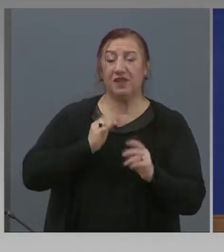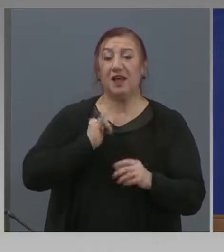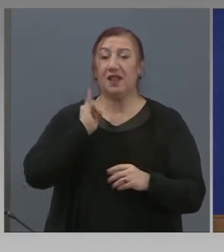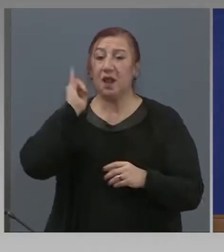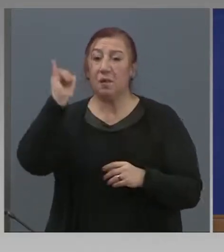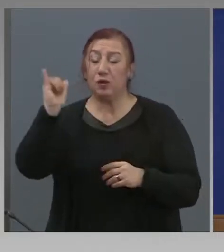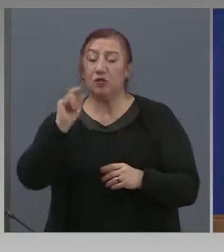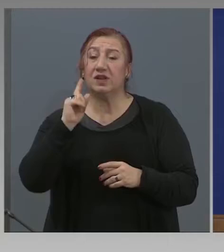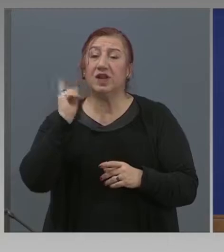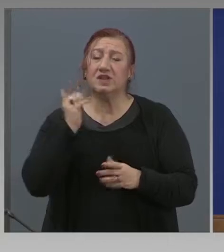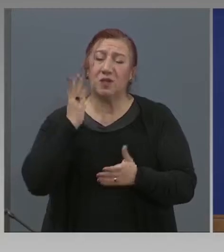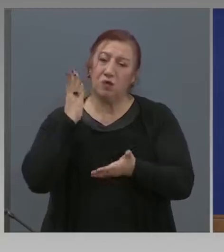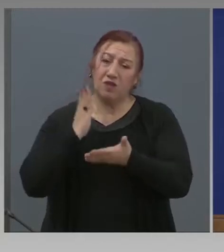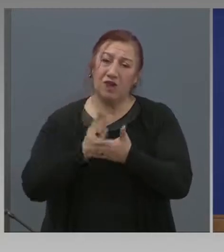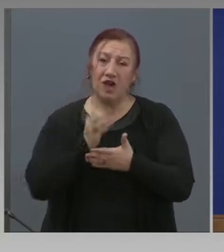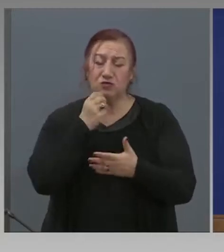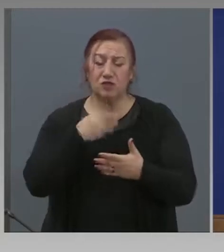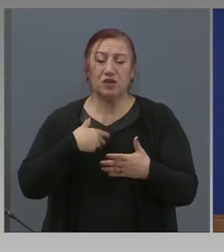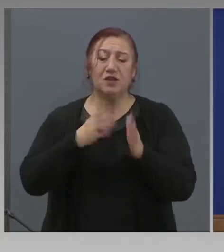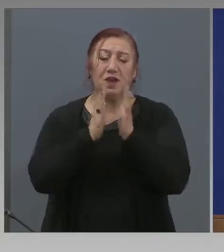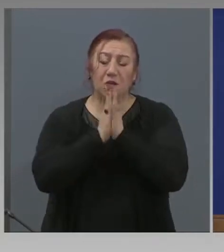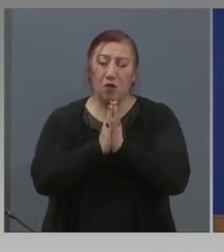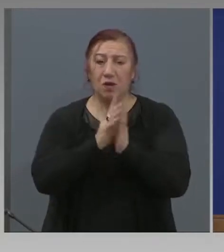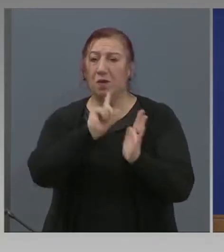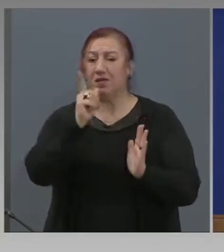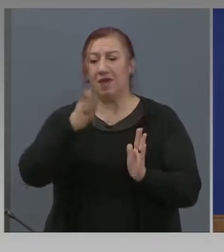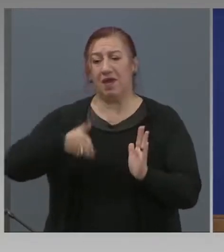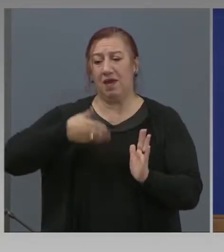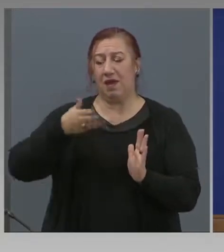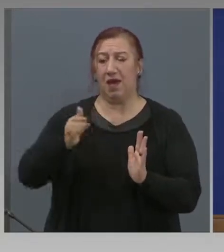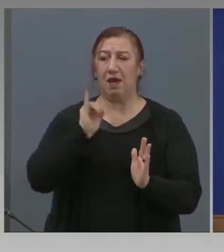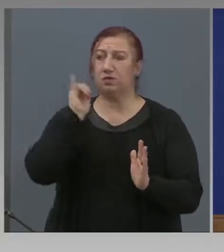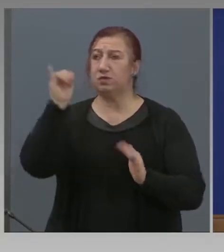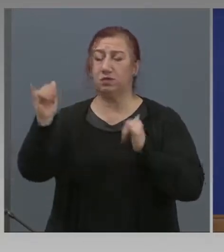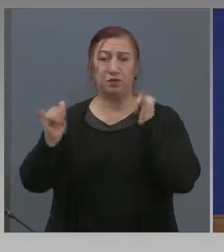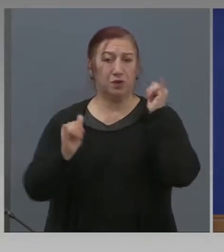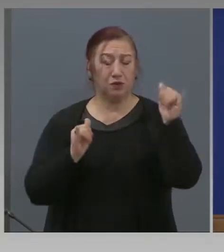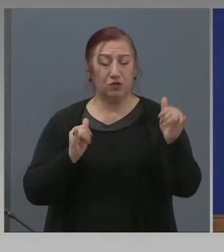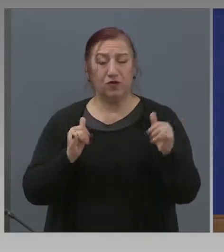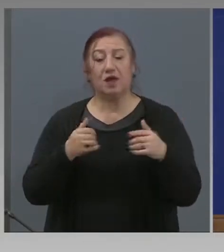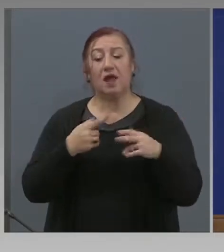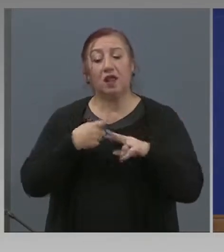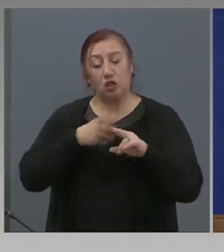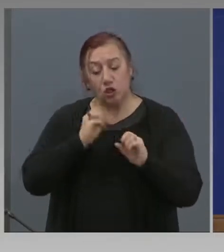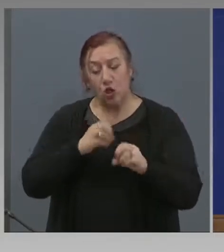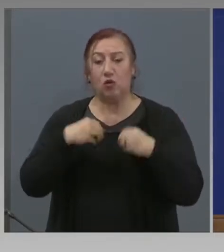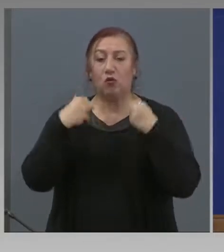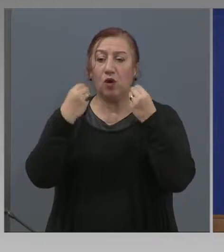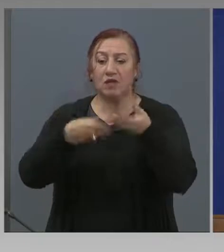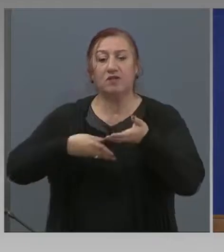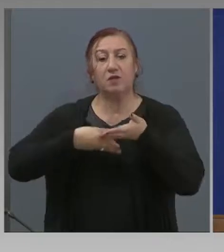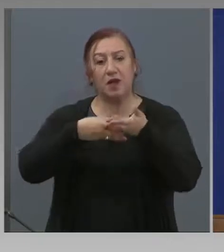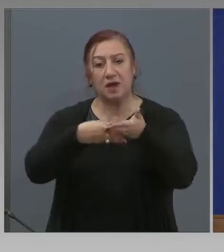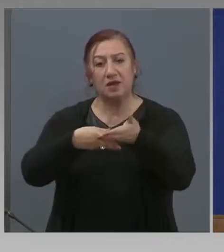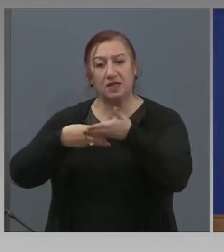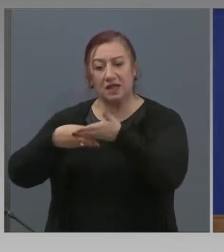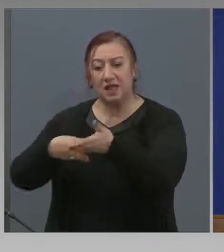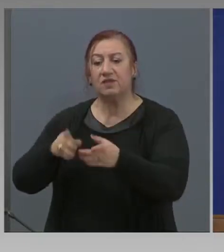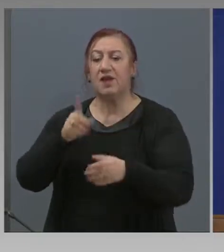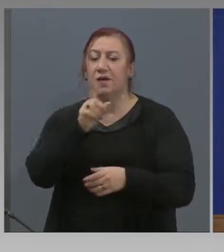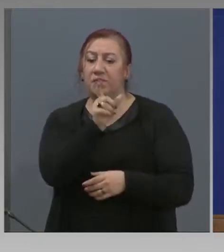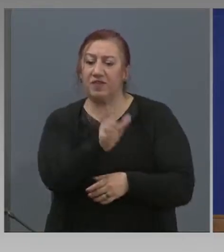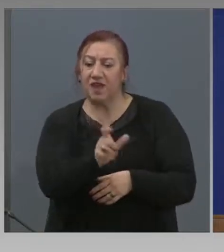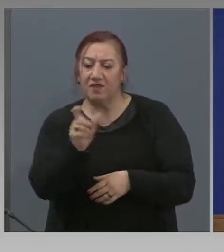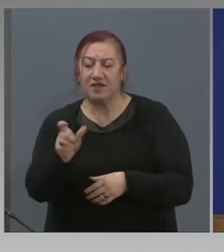в крайен случай. ги призуваваме да не пътуват. Но, оказваме съдействие на всеки един български